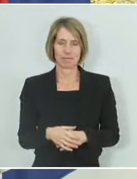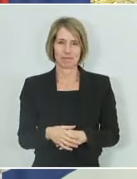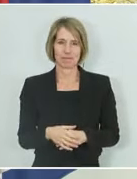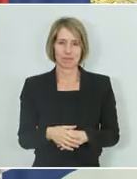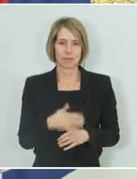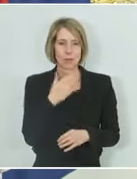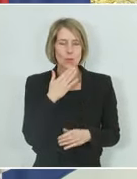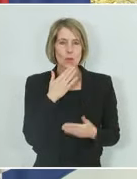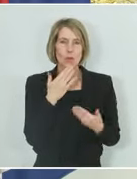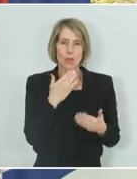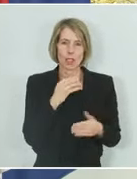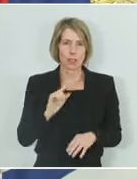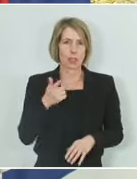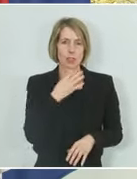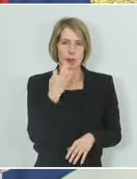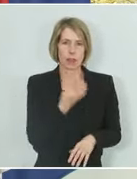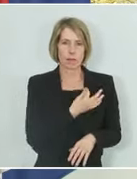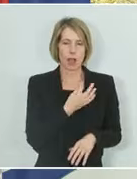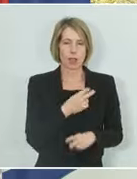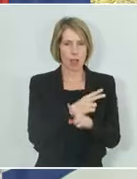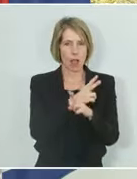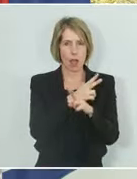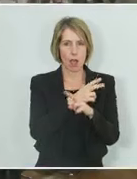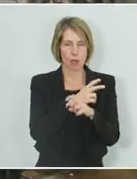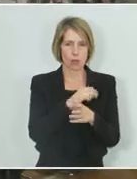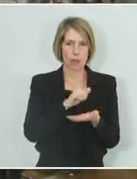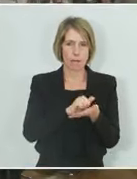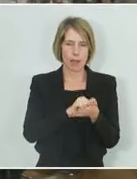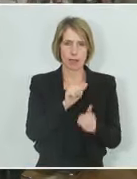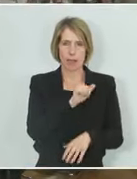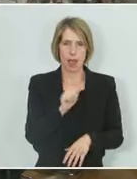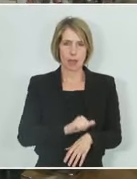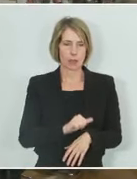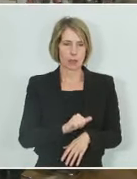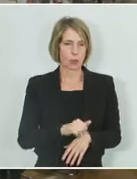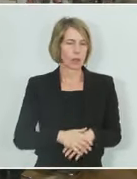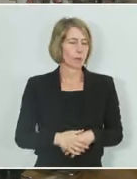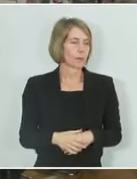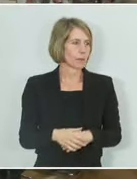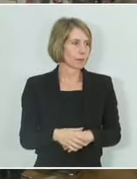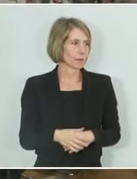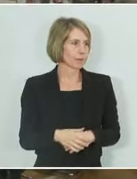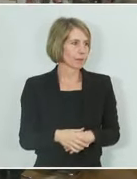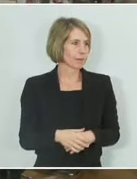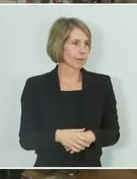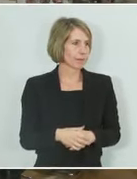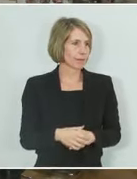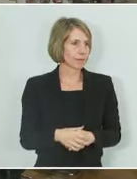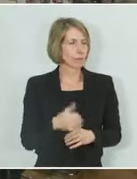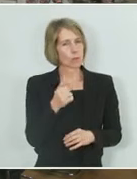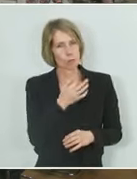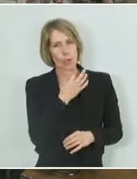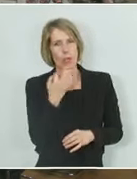Vielen Dank. Die zweite Frage, Austria Presse Agentur, bitte. Vielen Dank. Thomas Schmidt, Austria Presse Agentur. Meine Frage